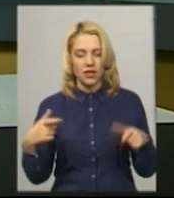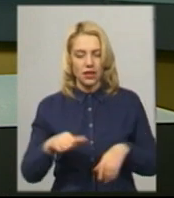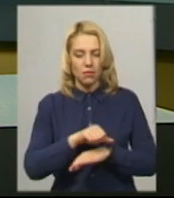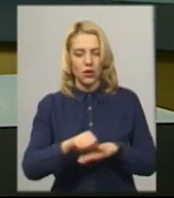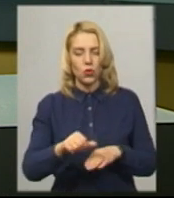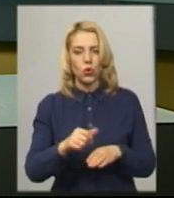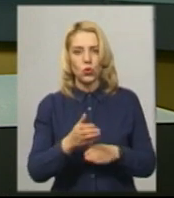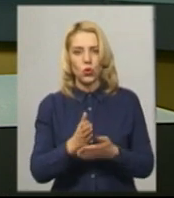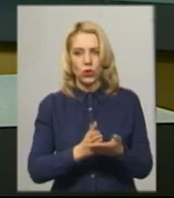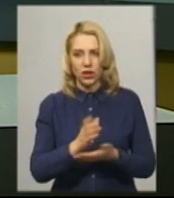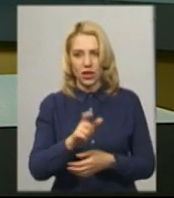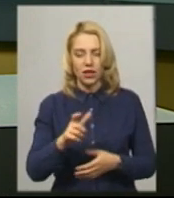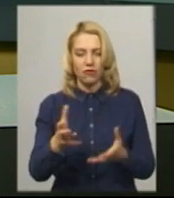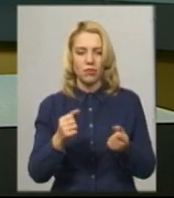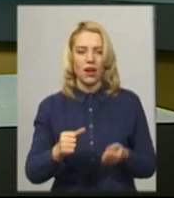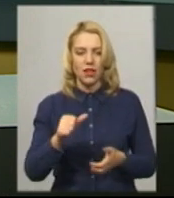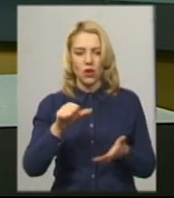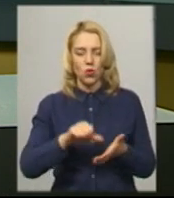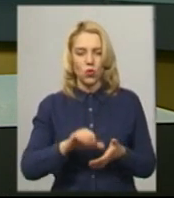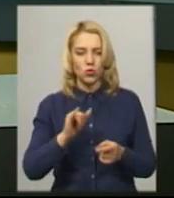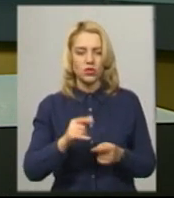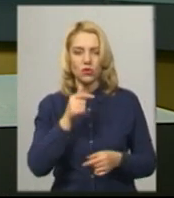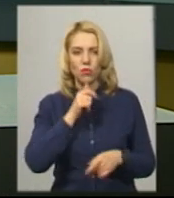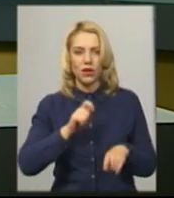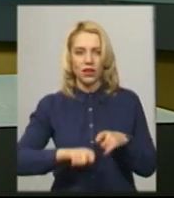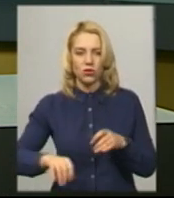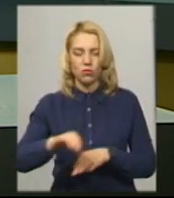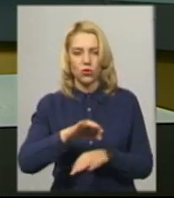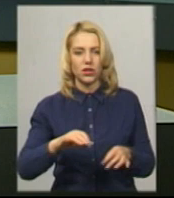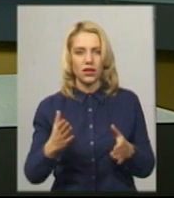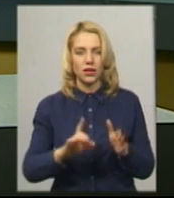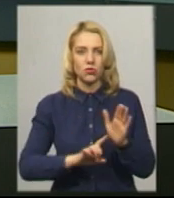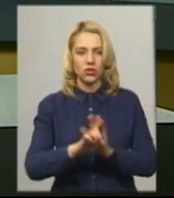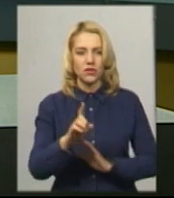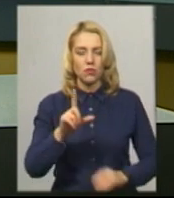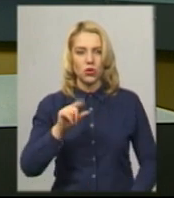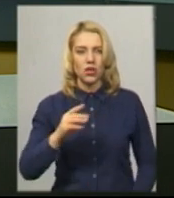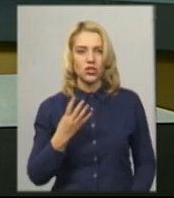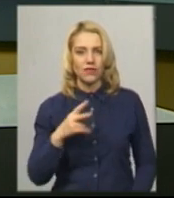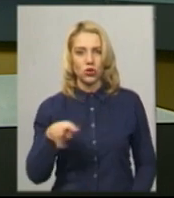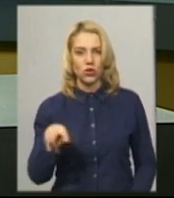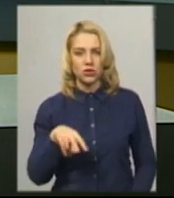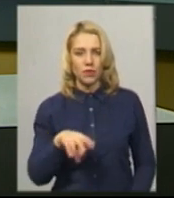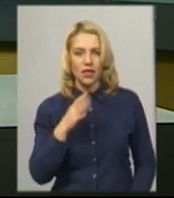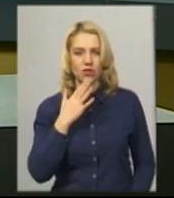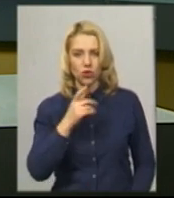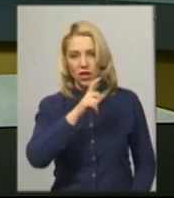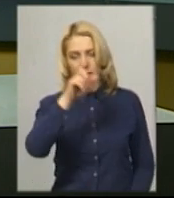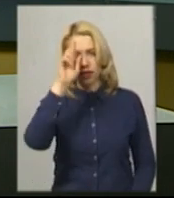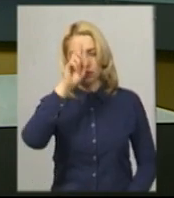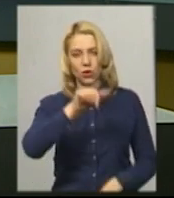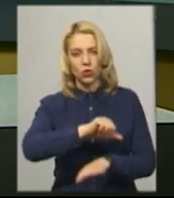брали участь в пілотному проєкті «Нове обличчя керівного складу», який розпочався в понеділок 4 листопада Національній академії